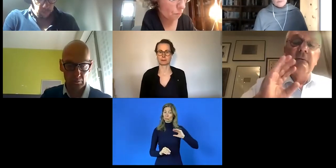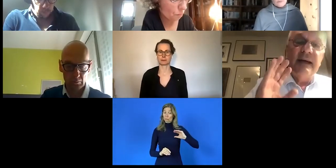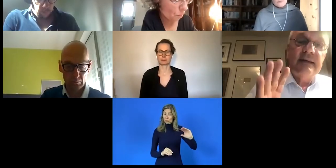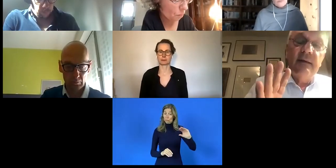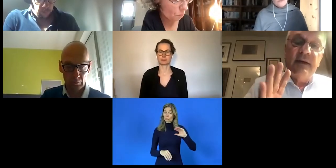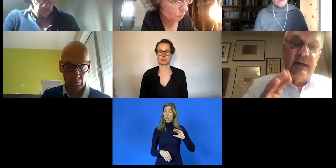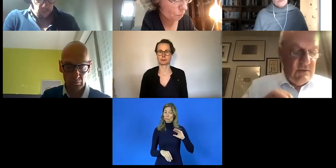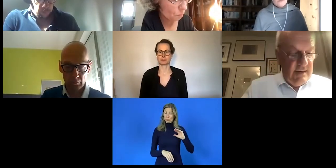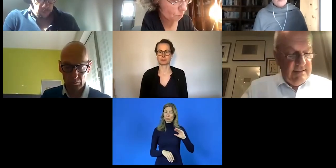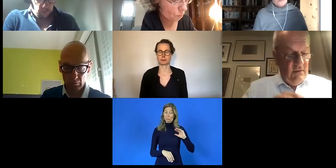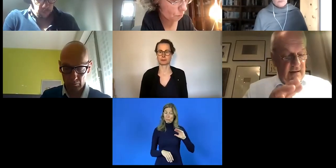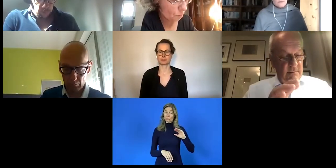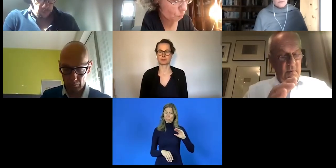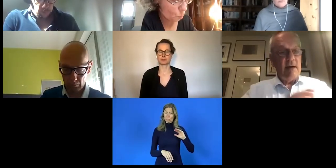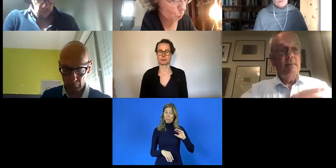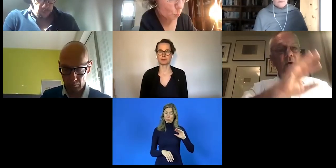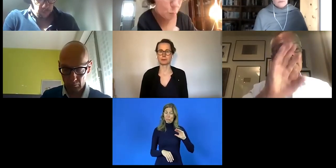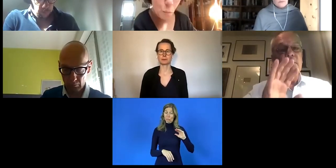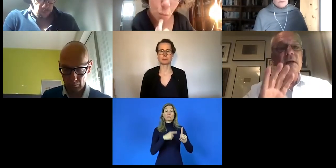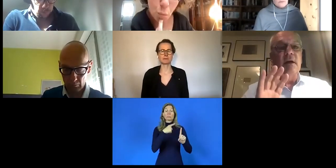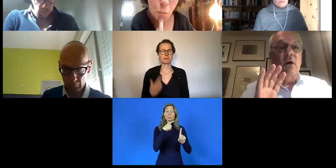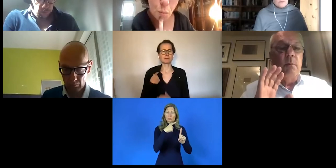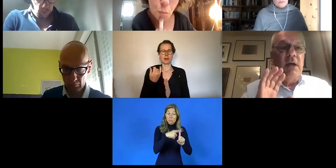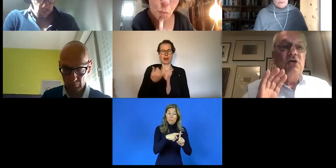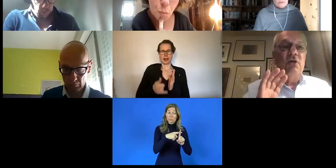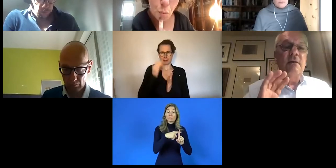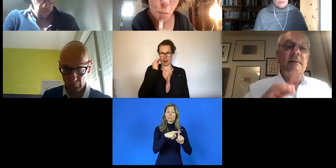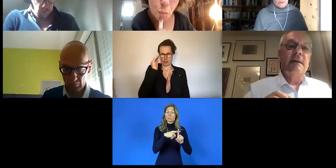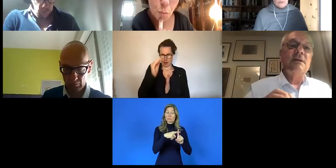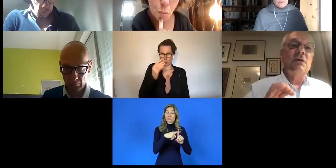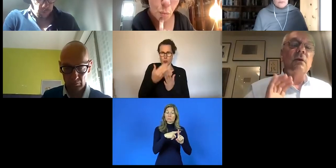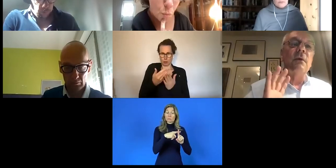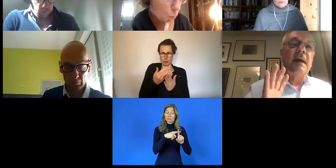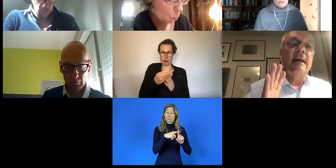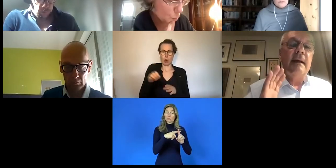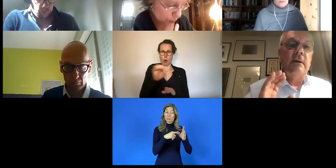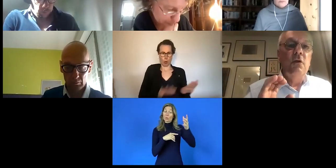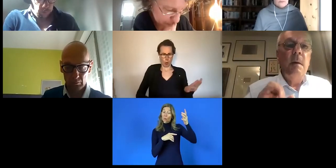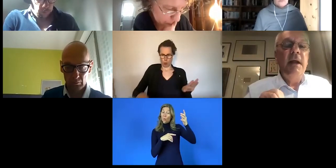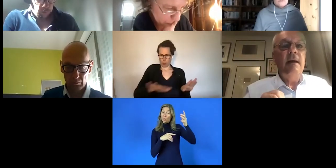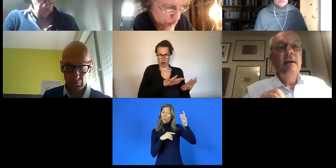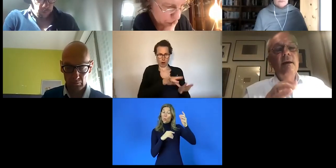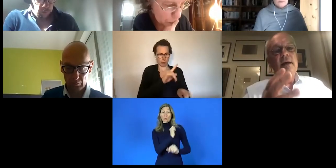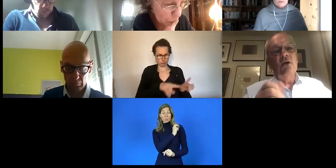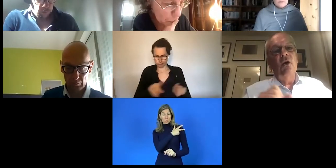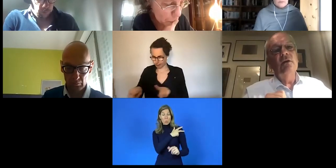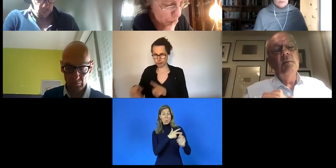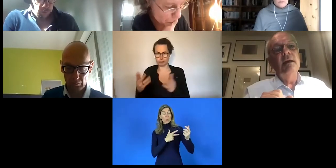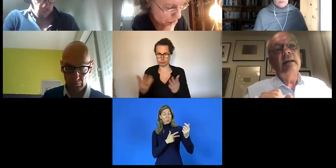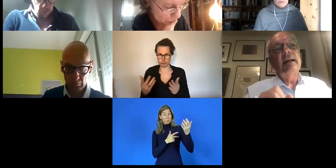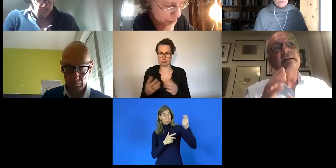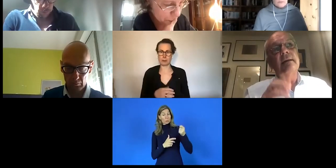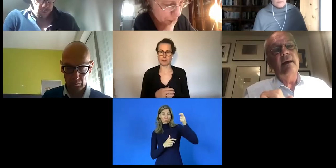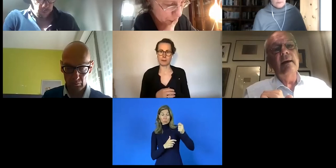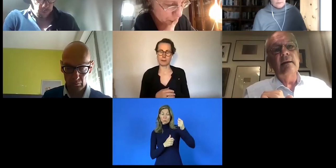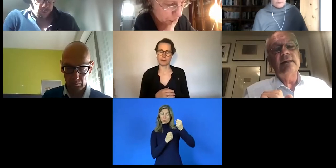Was ich zuletzt noch anmerken möchte von dieser europäischen Diskussion und vom generellen Überblick. Ich konnte mir